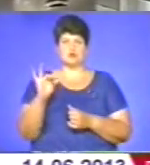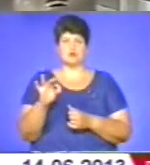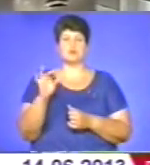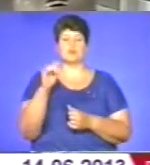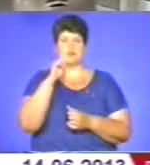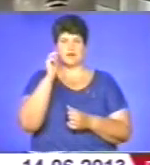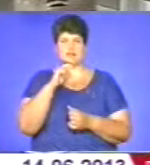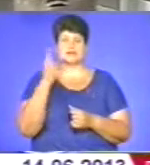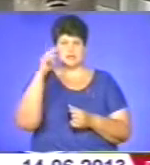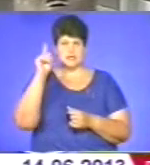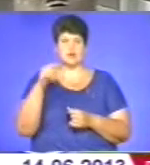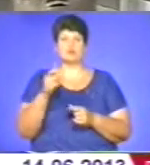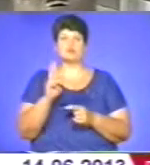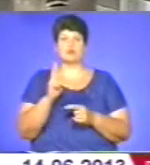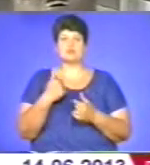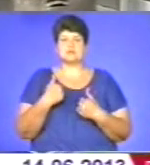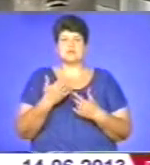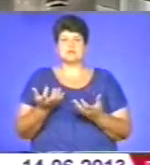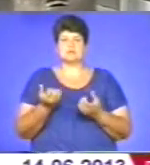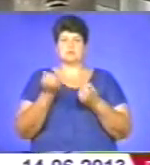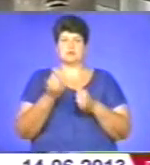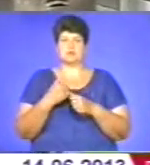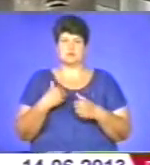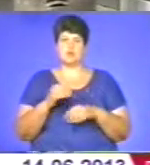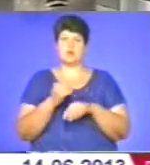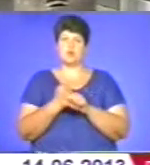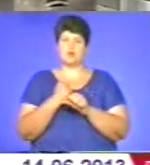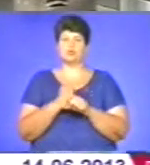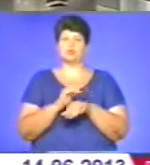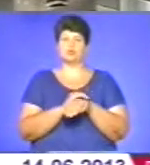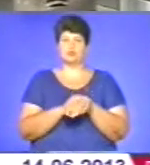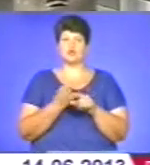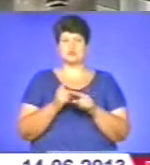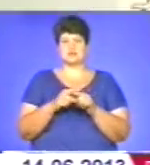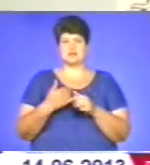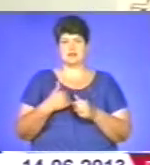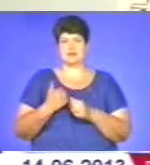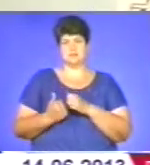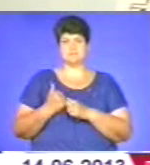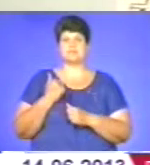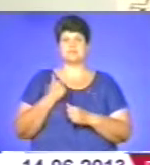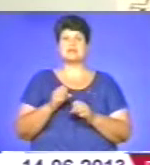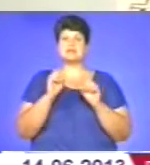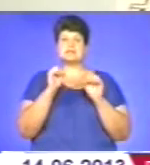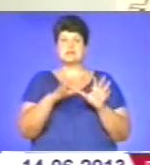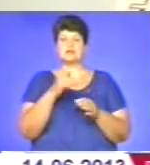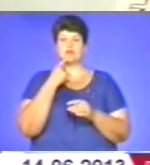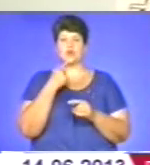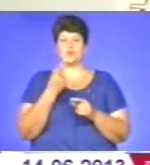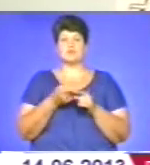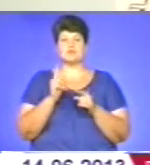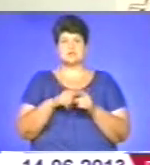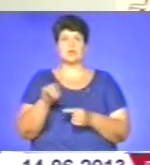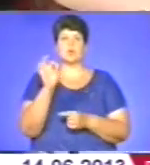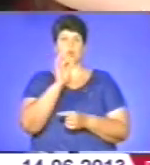роблю добро, я когось спасаю, то, звісно, це для мене навіть престижно. Здавати кров не лише благородно, а й